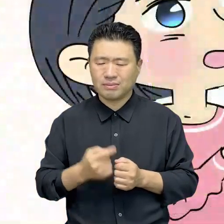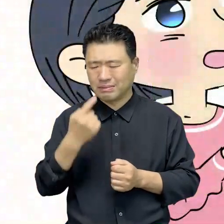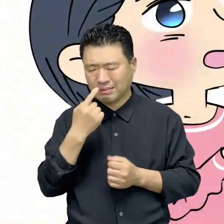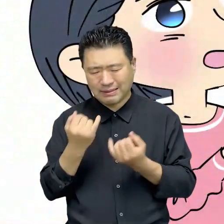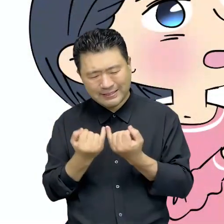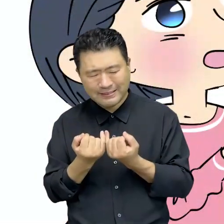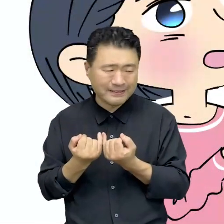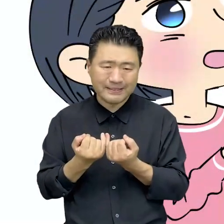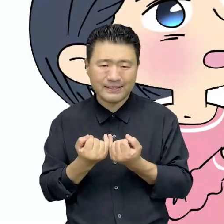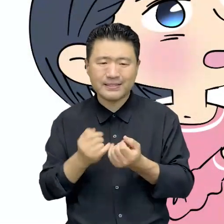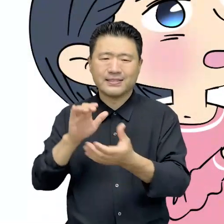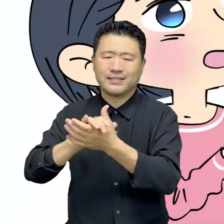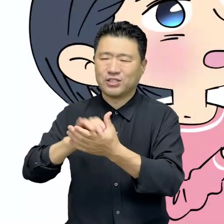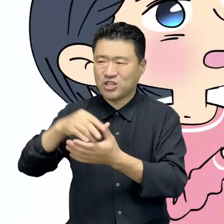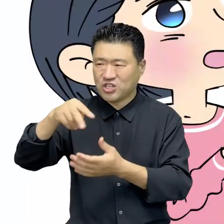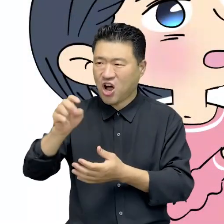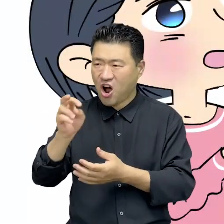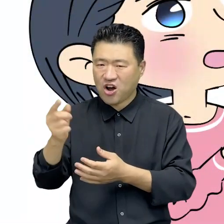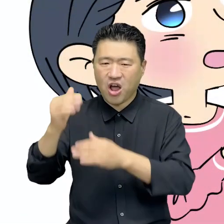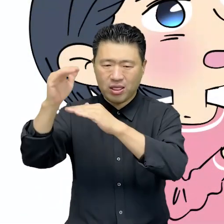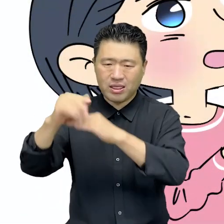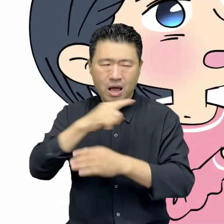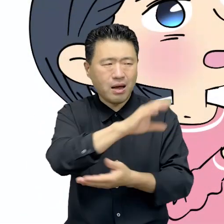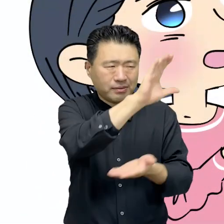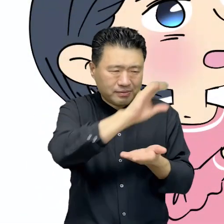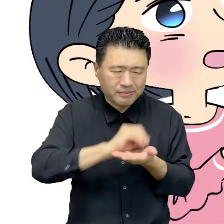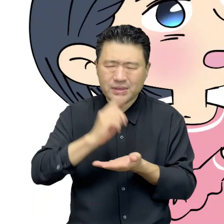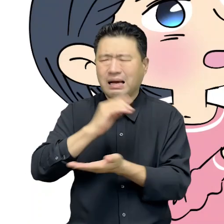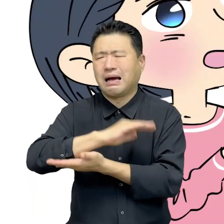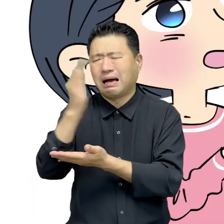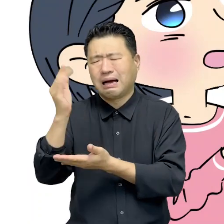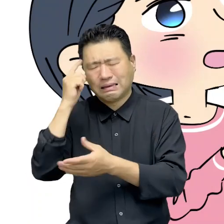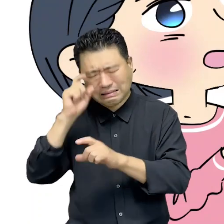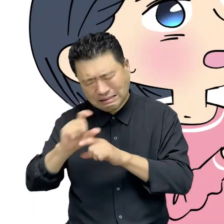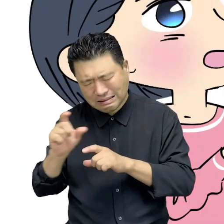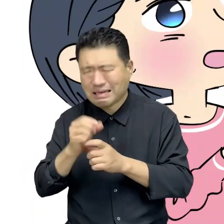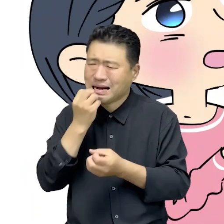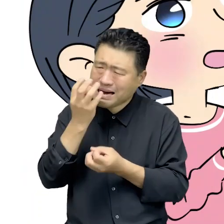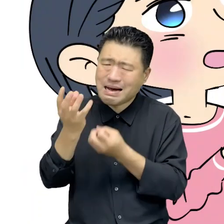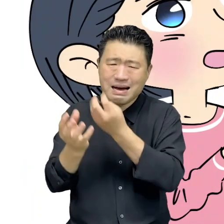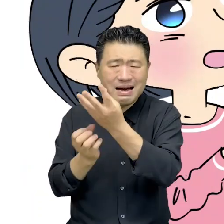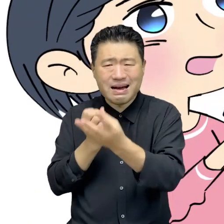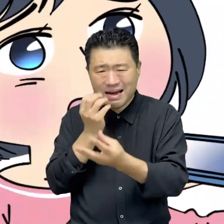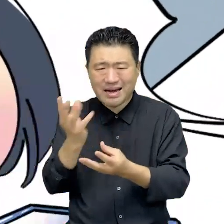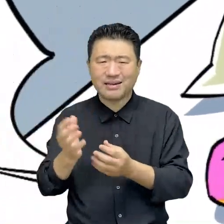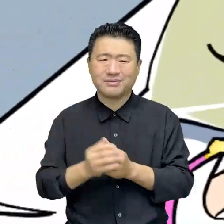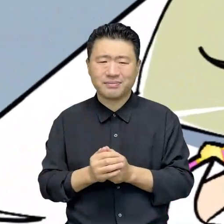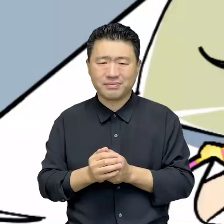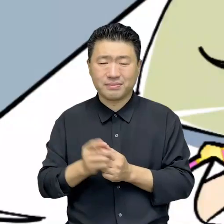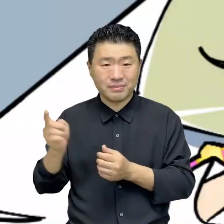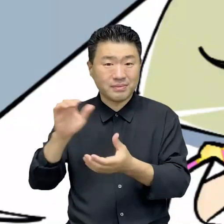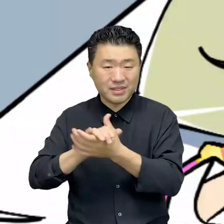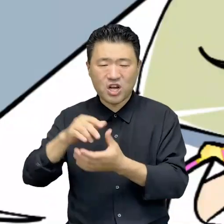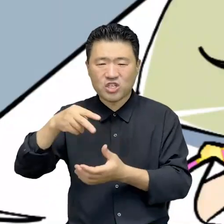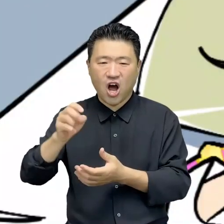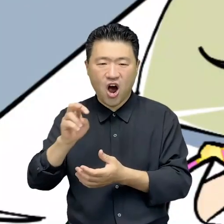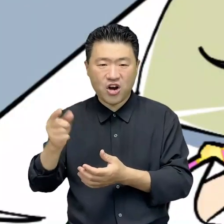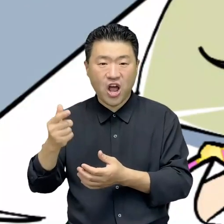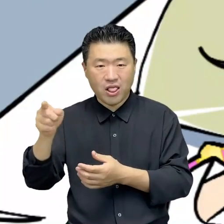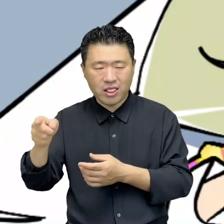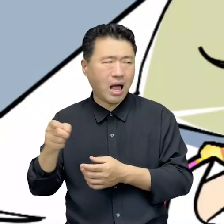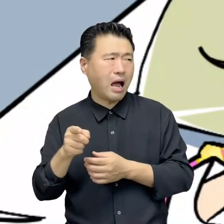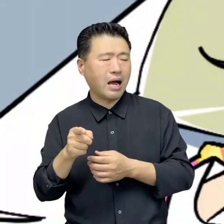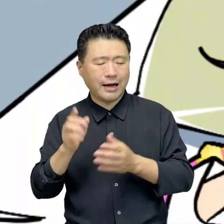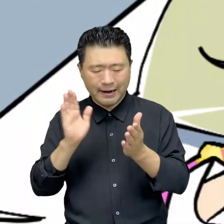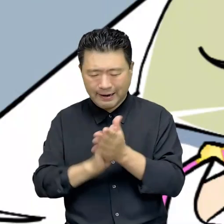지민이는 친구인 서연이에게 이 사실을 말하며 고민을 털어놓는다. 지민의 친구인